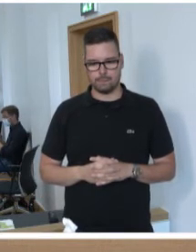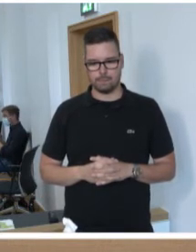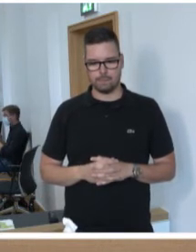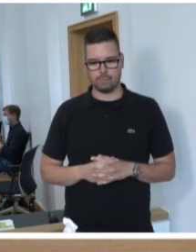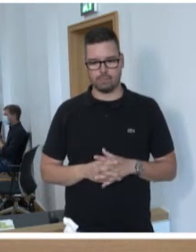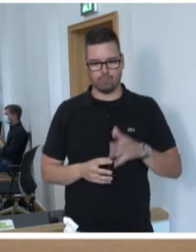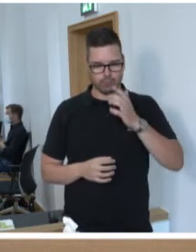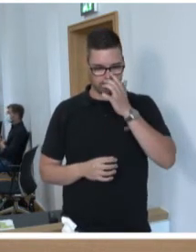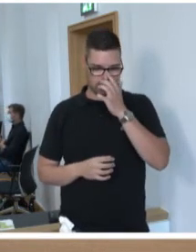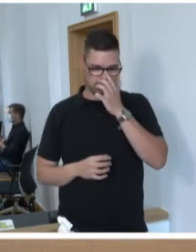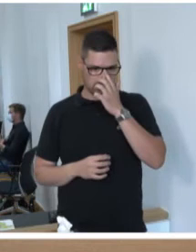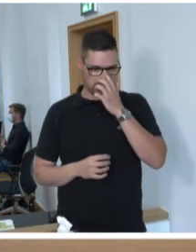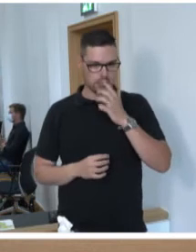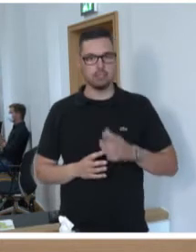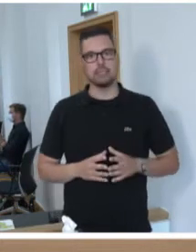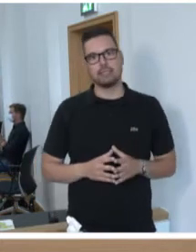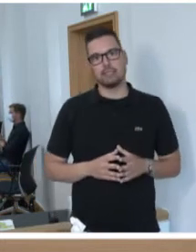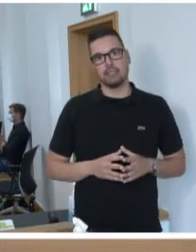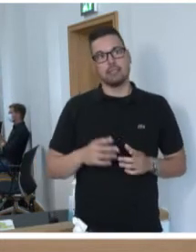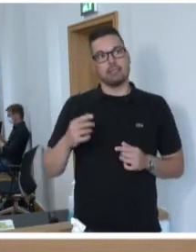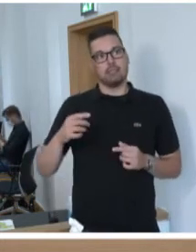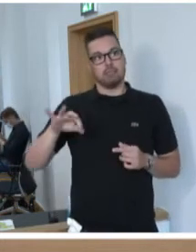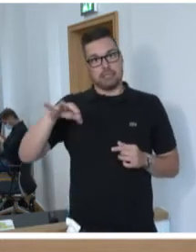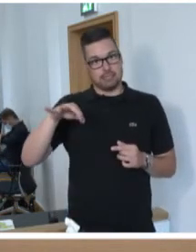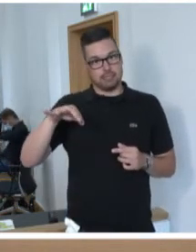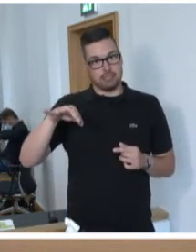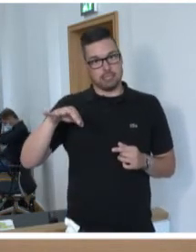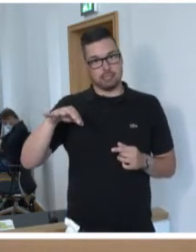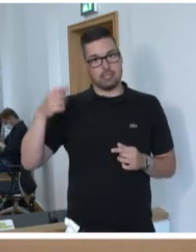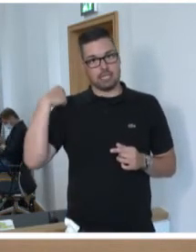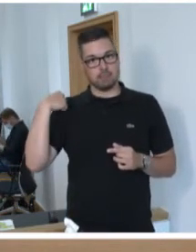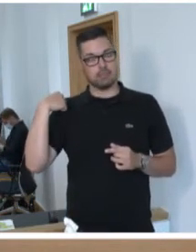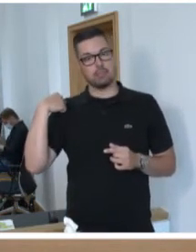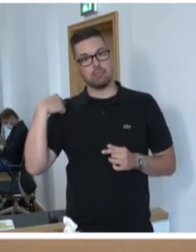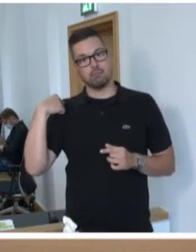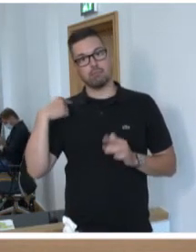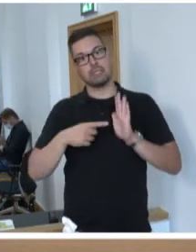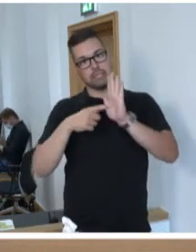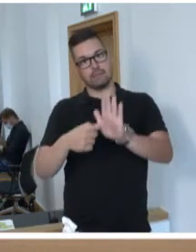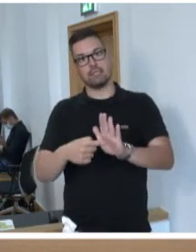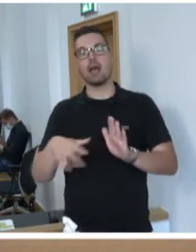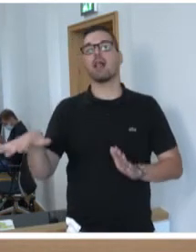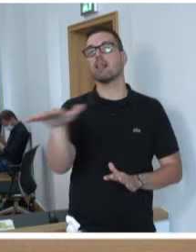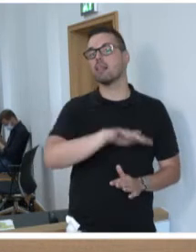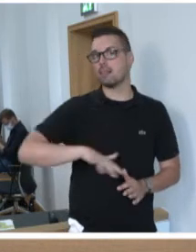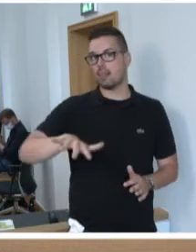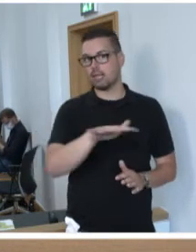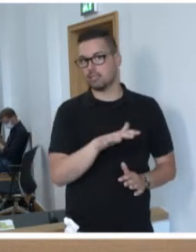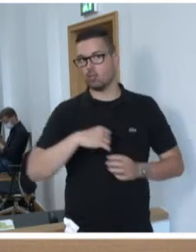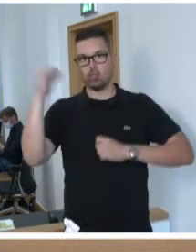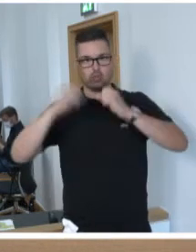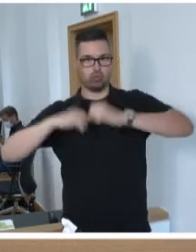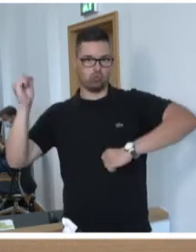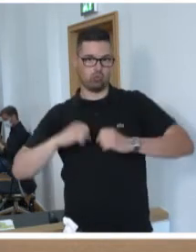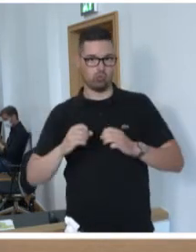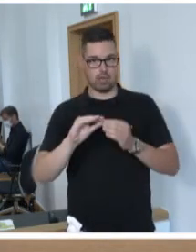Die Ministerpräsidentin hat in ihrer Regierungserklärung eben darauf hingewiesen, dass das Land zur Überwindung der strukturellen